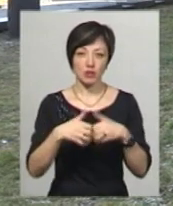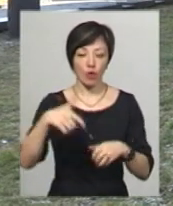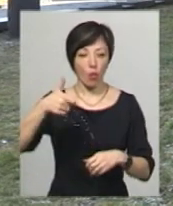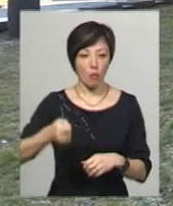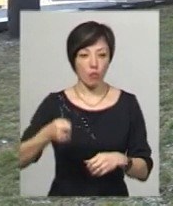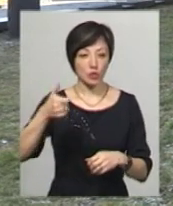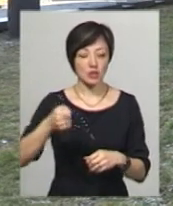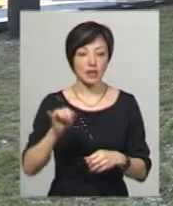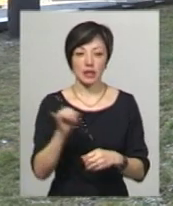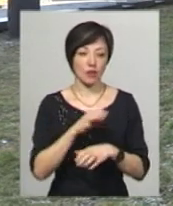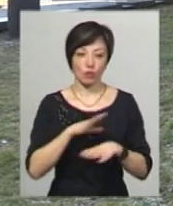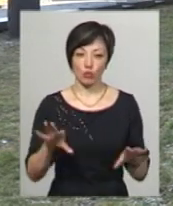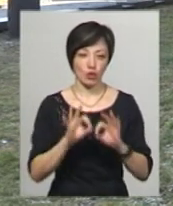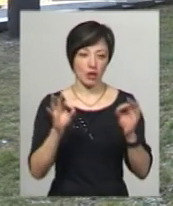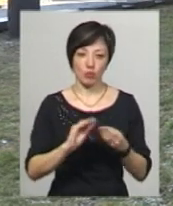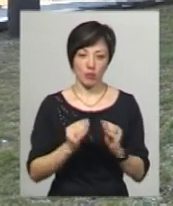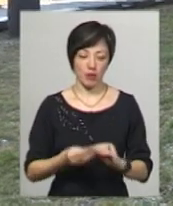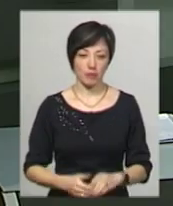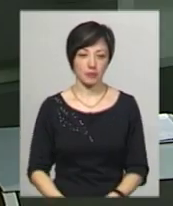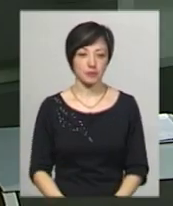компостери і не було ніяких проблем.